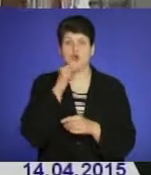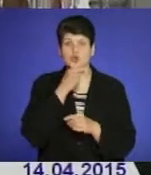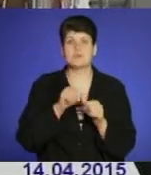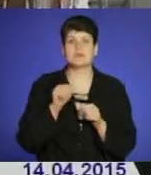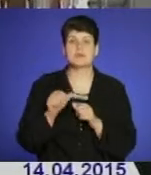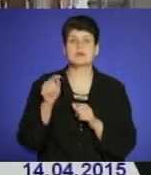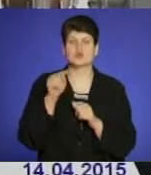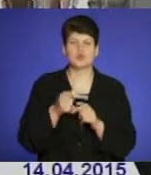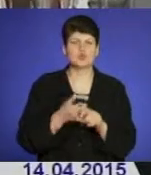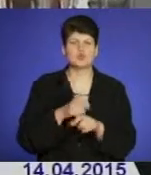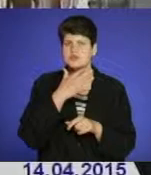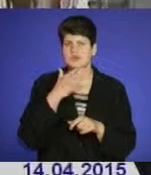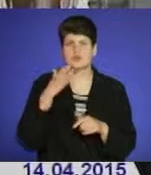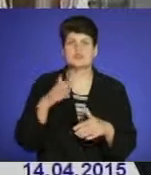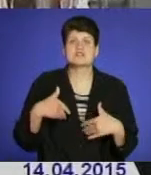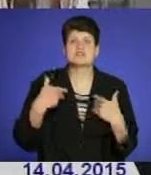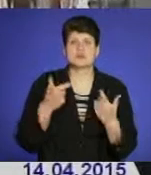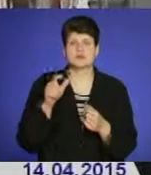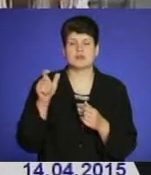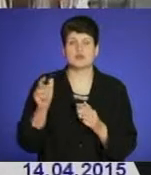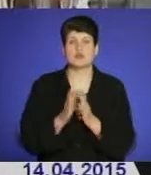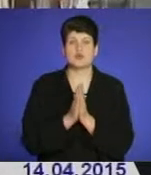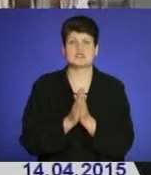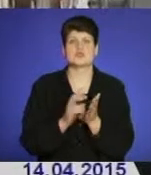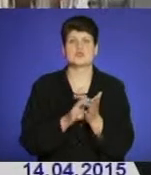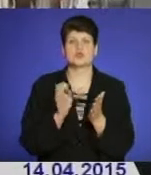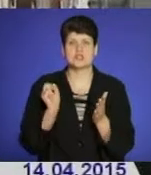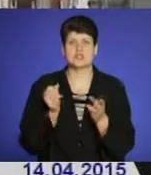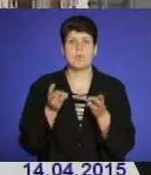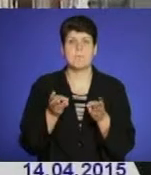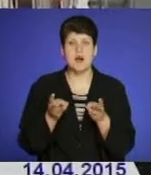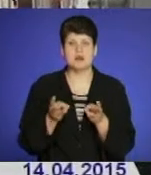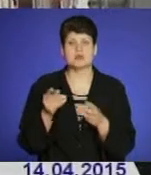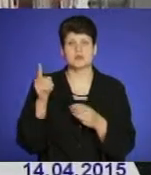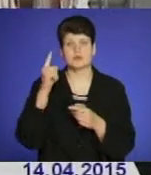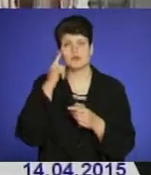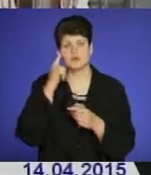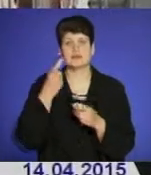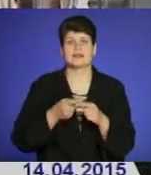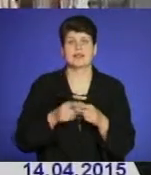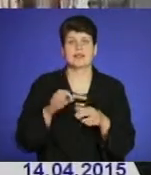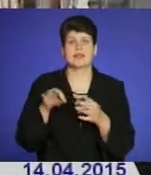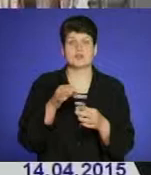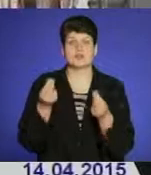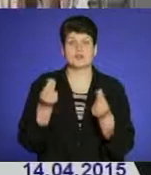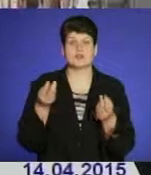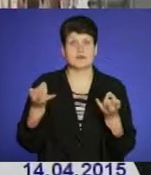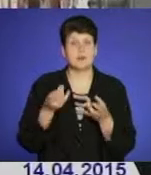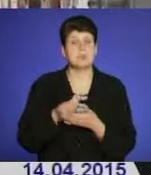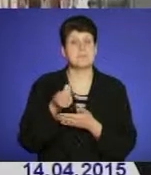того, є дуже багато зварень тернополян, де вони просять відключити опалювальність, тому, що, на їхню думку, це зайве, це зайві кошти, які їм треба платити.